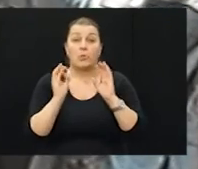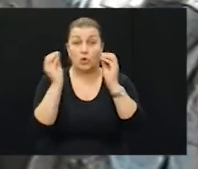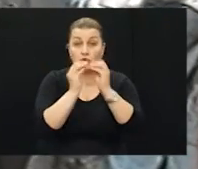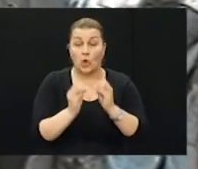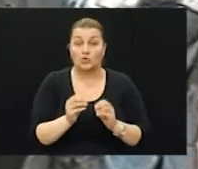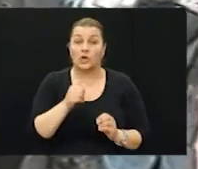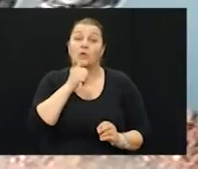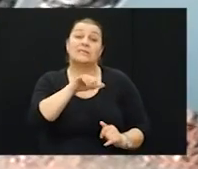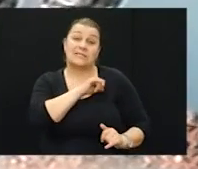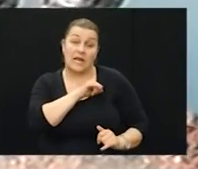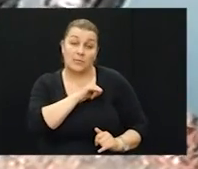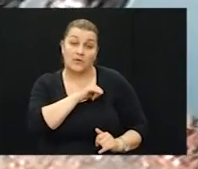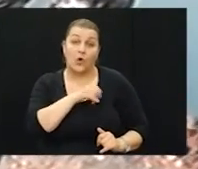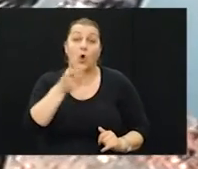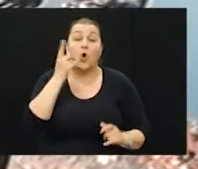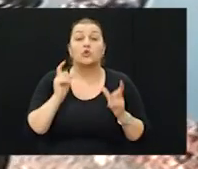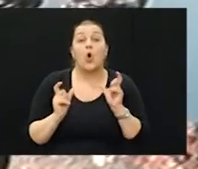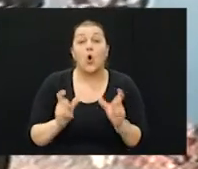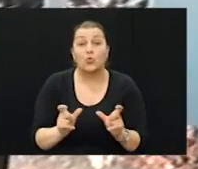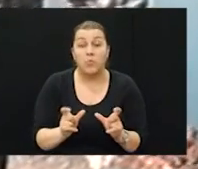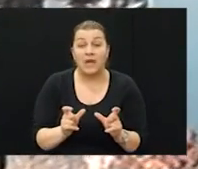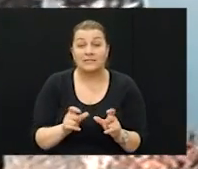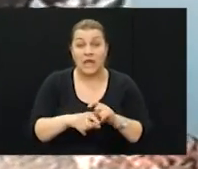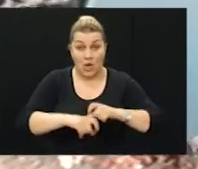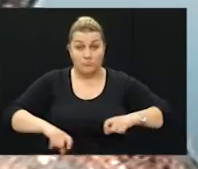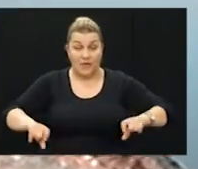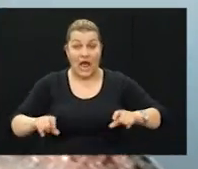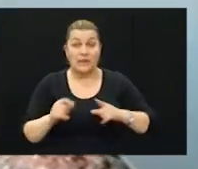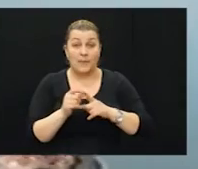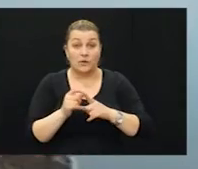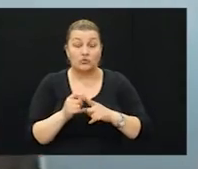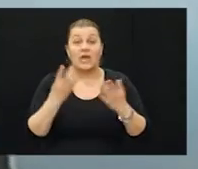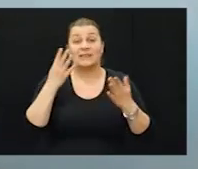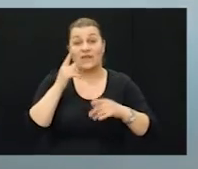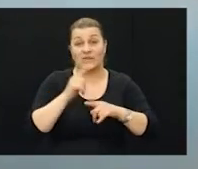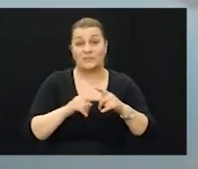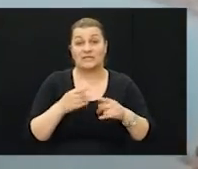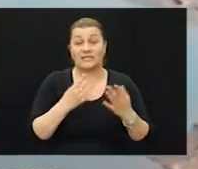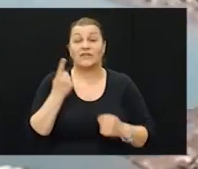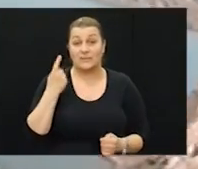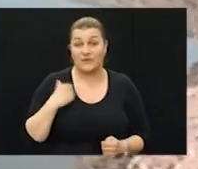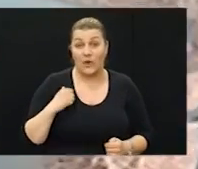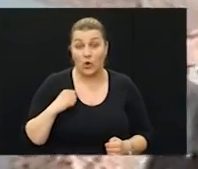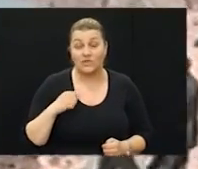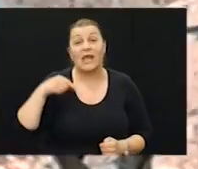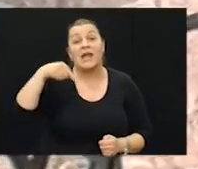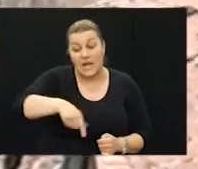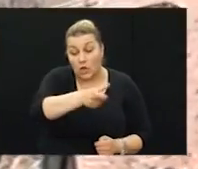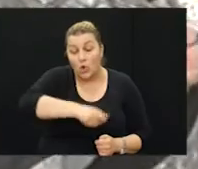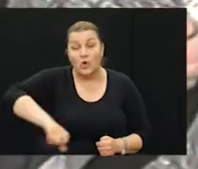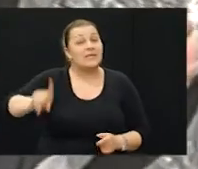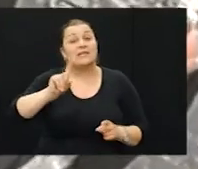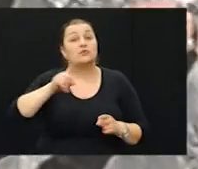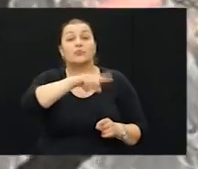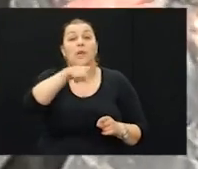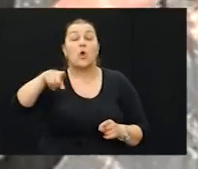zanimljivo. Dakle, od okupacije brane Periče od 9. mjeseca 1991. godine na njoj nisu bili oni koji su odgovorni